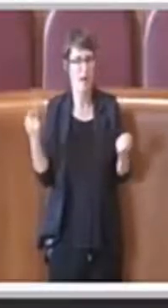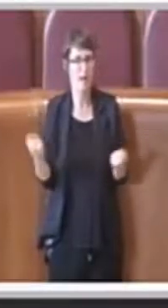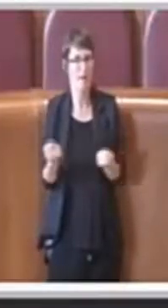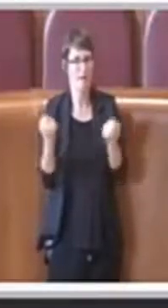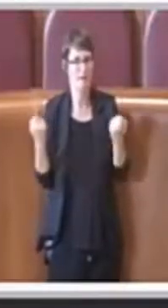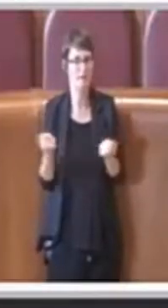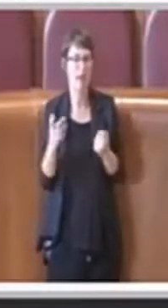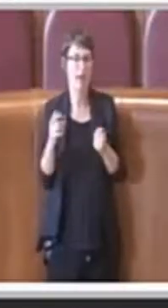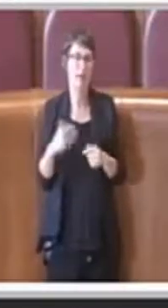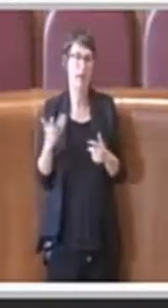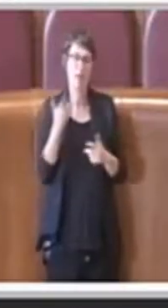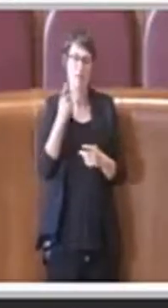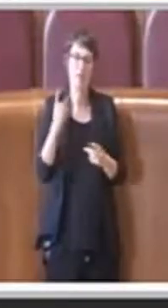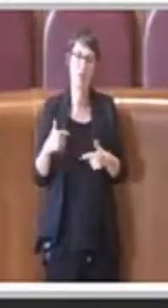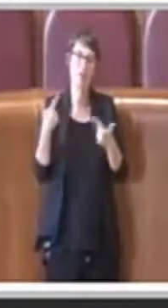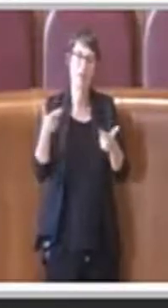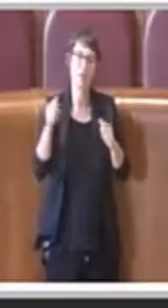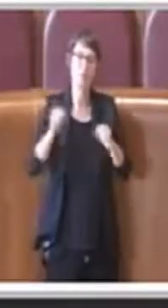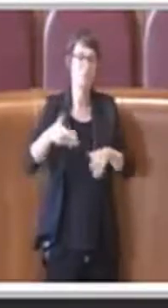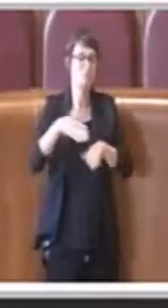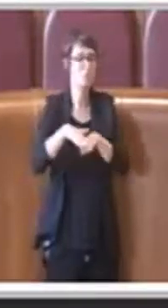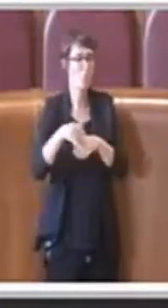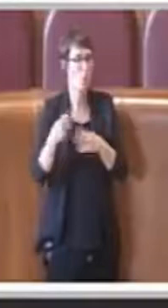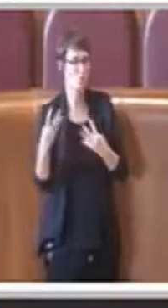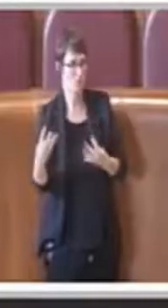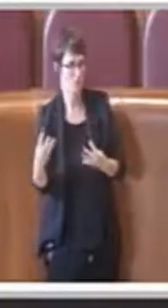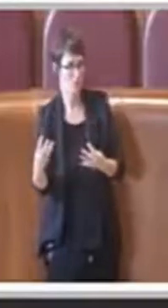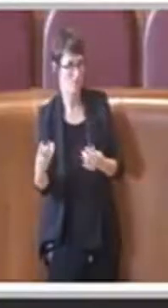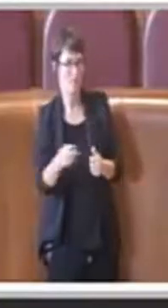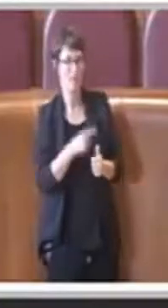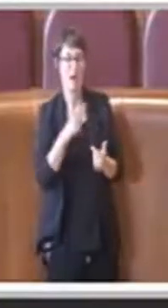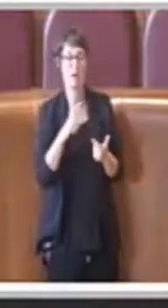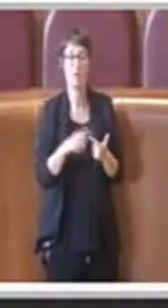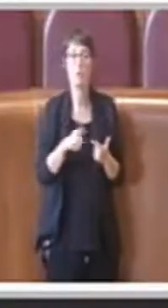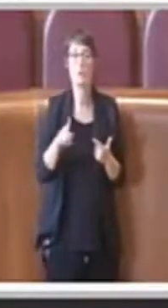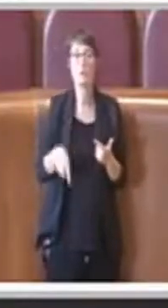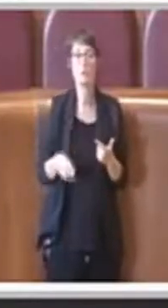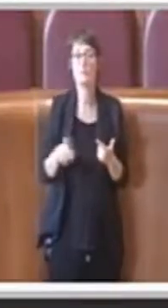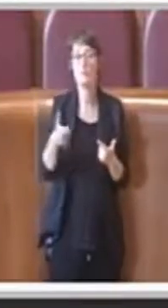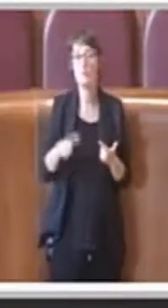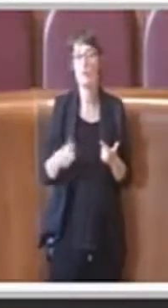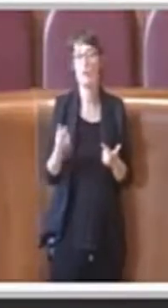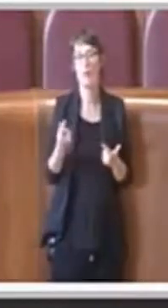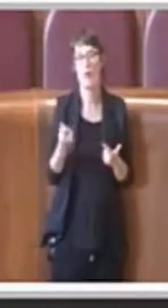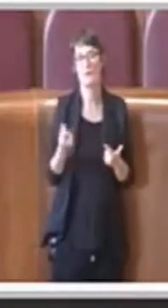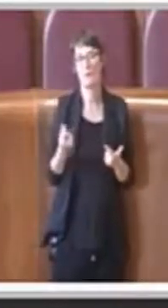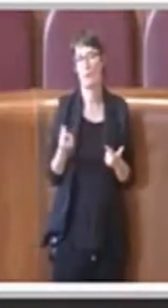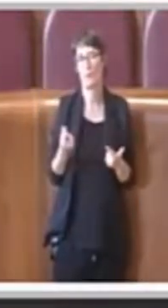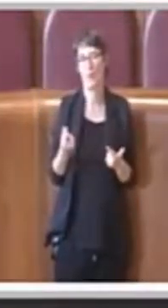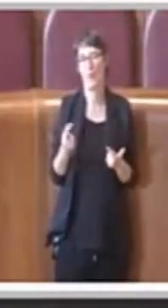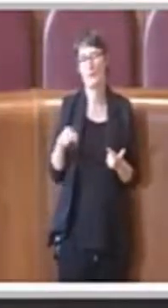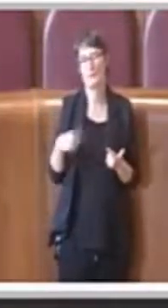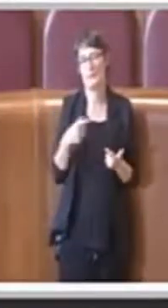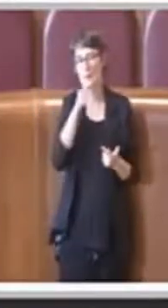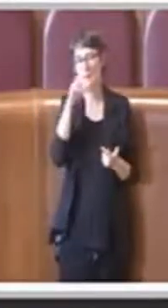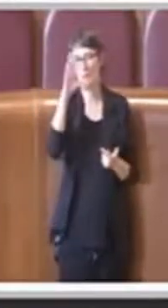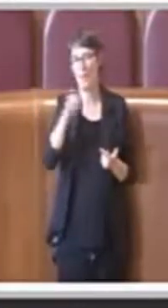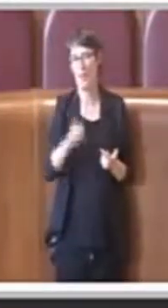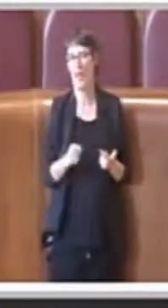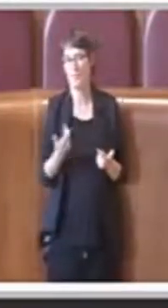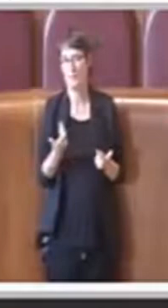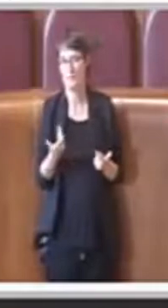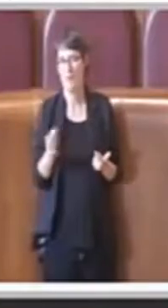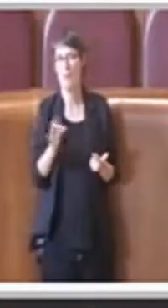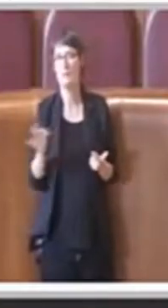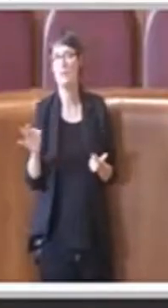fruibile in un certo qual modo e in seconda battuta sulle spese che poi si dovranno quantificare e determinare